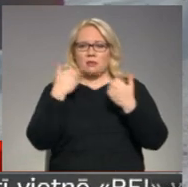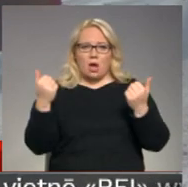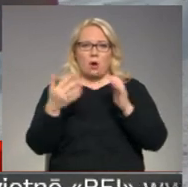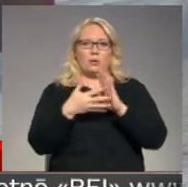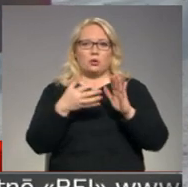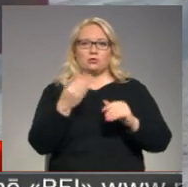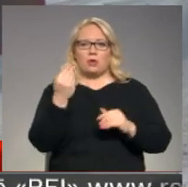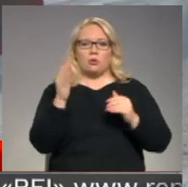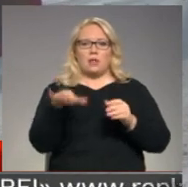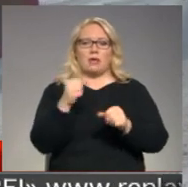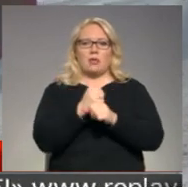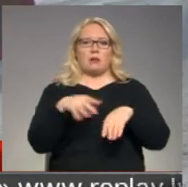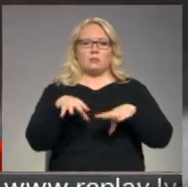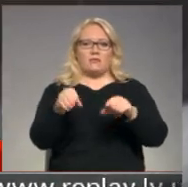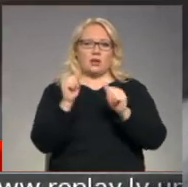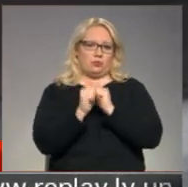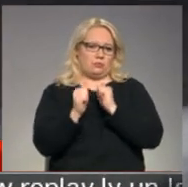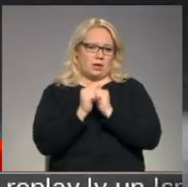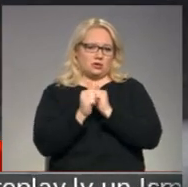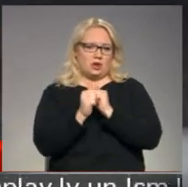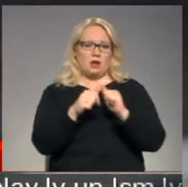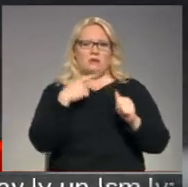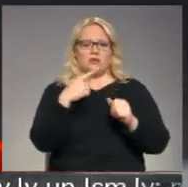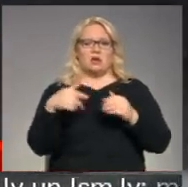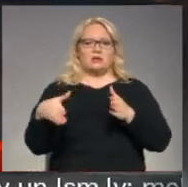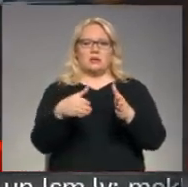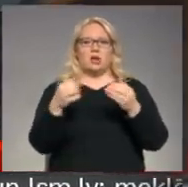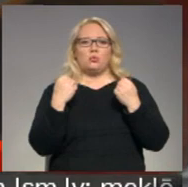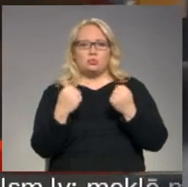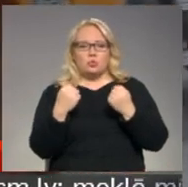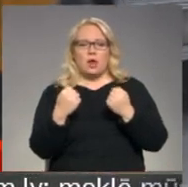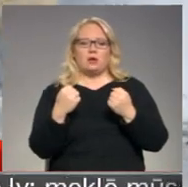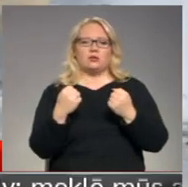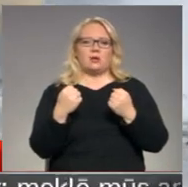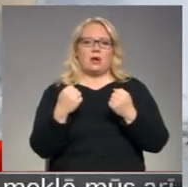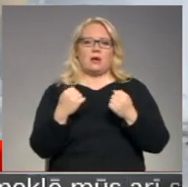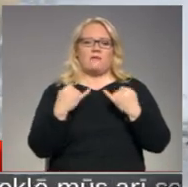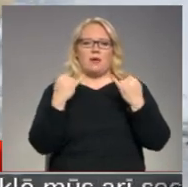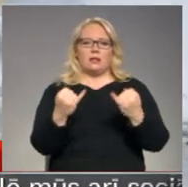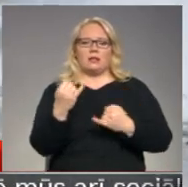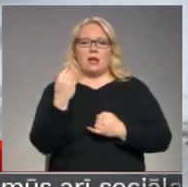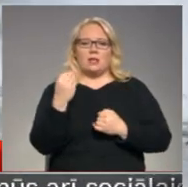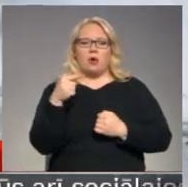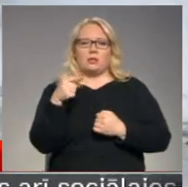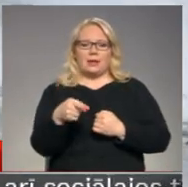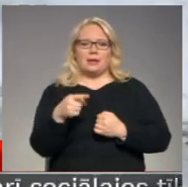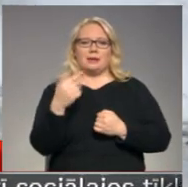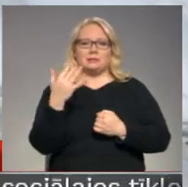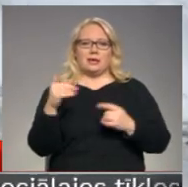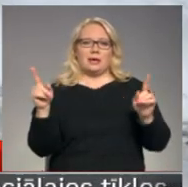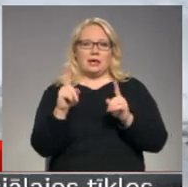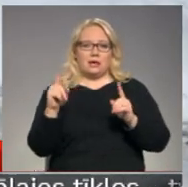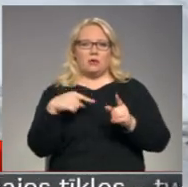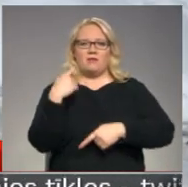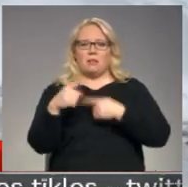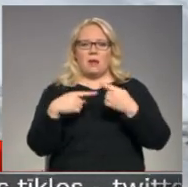naudas, lai darbas veikti biežāk. Uzturēšanai tā veltītā naudī tik, cik viņi ir, un mums vienmēr ir